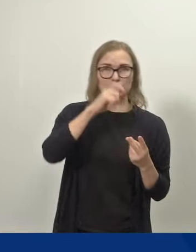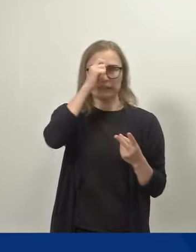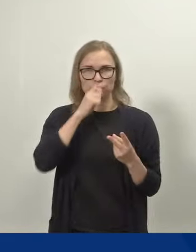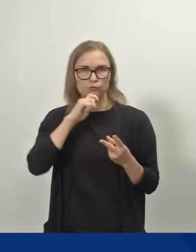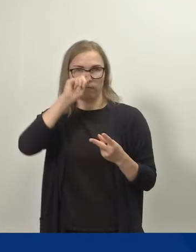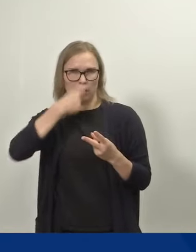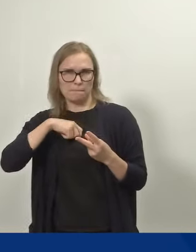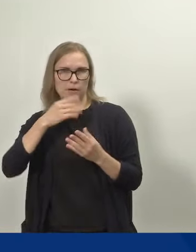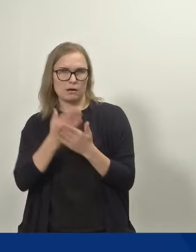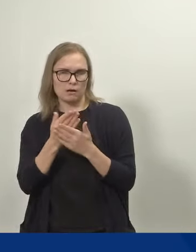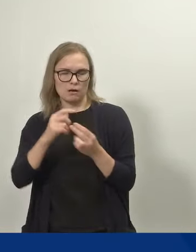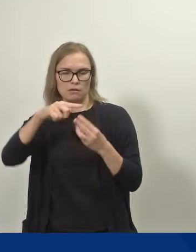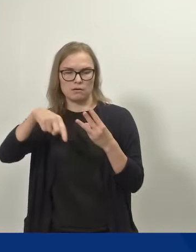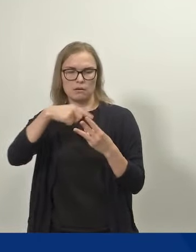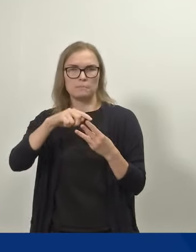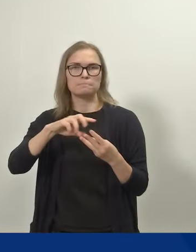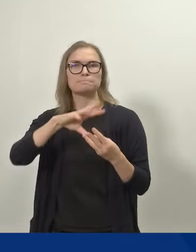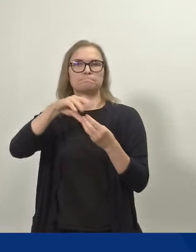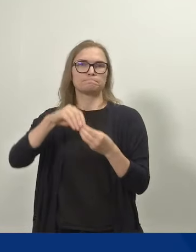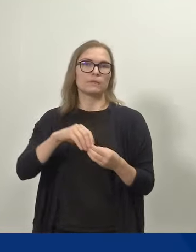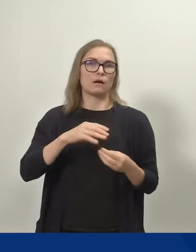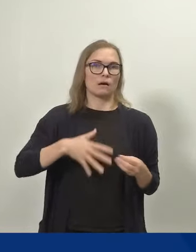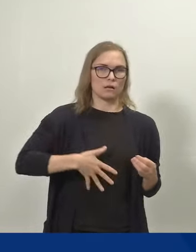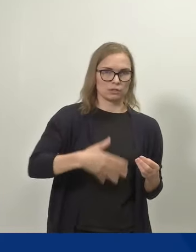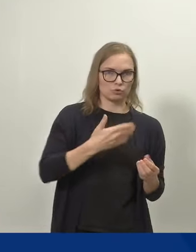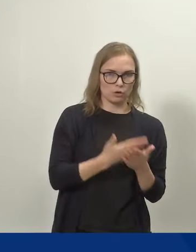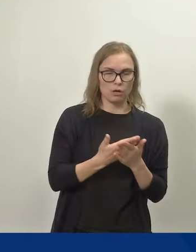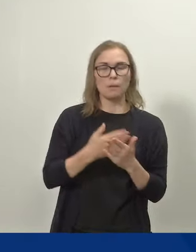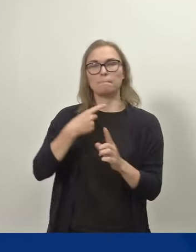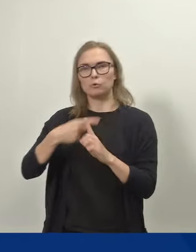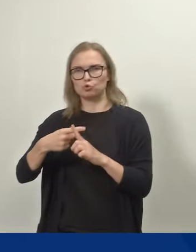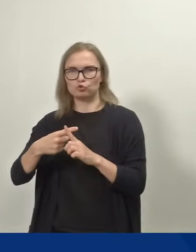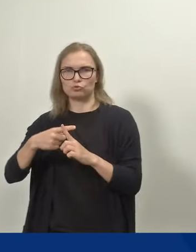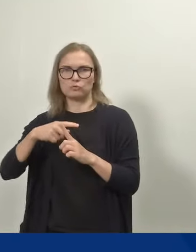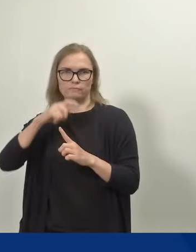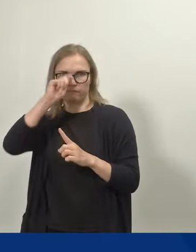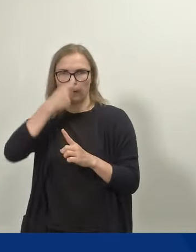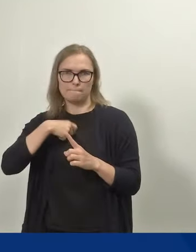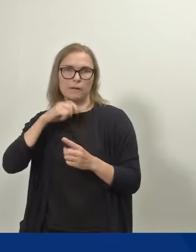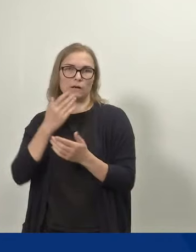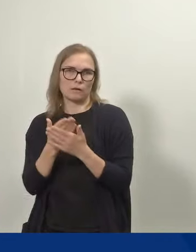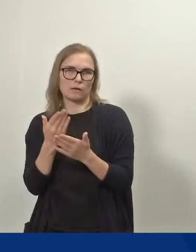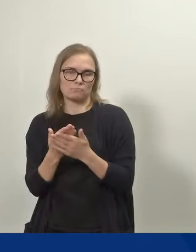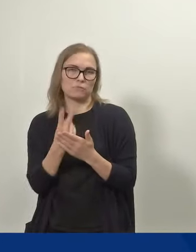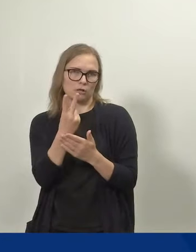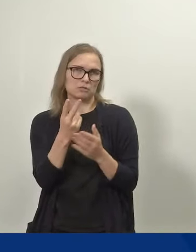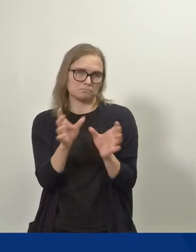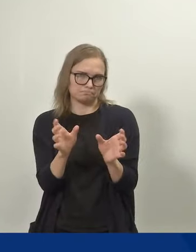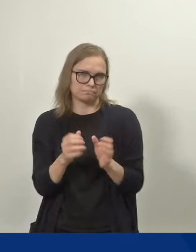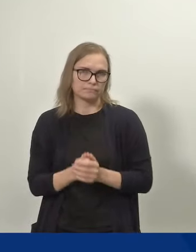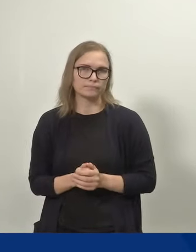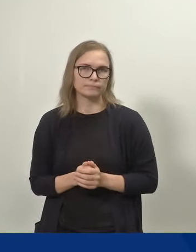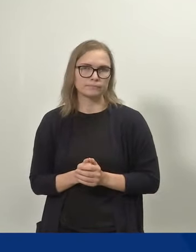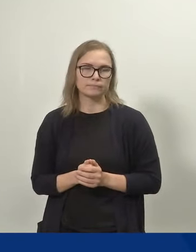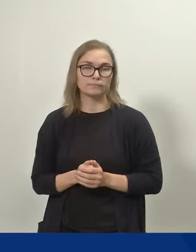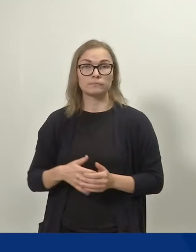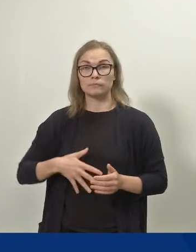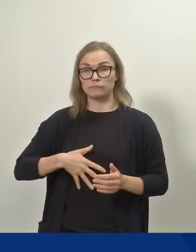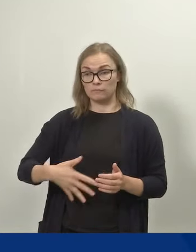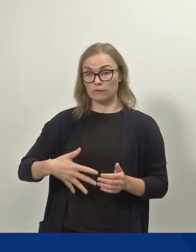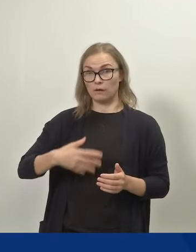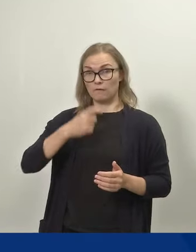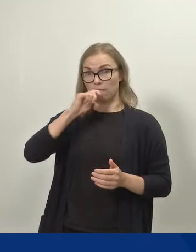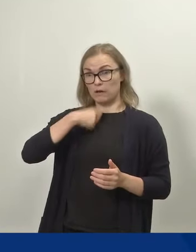korvautuvat uudistuksessa raskausrahalla ja vanhempainrahalla. Raskaana olevan vanhemman mahdollisuus jäädä pois